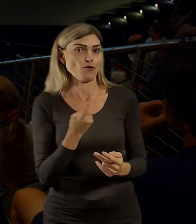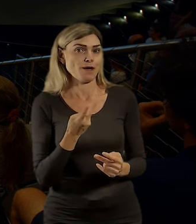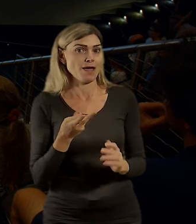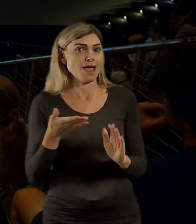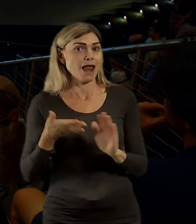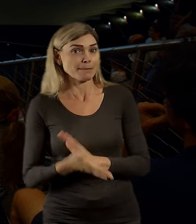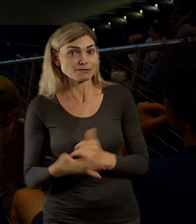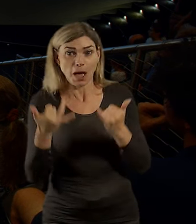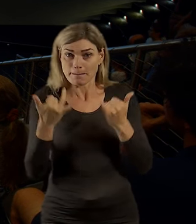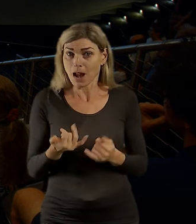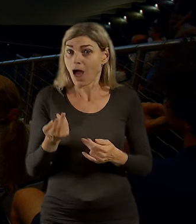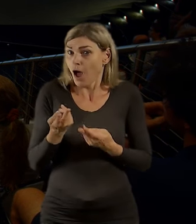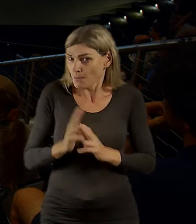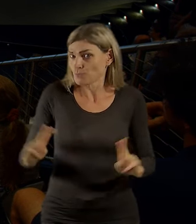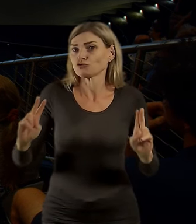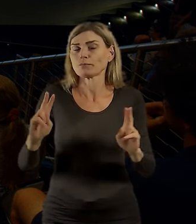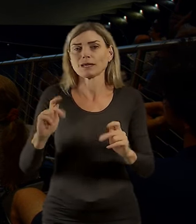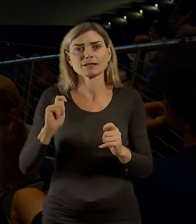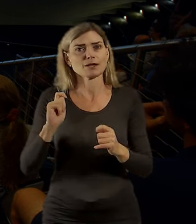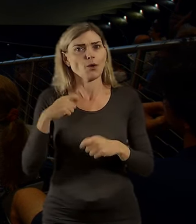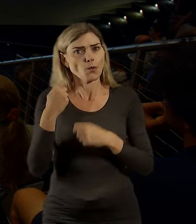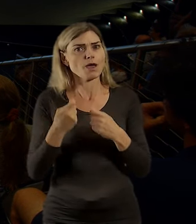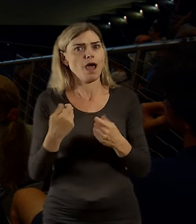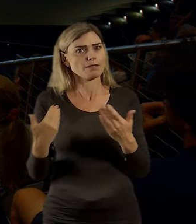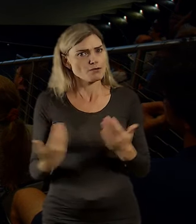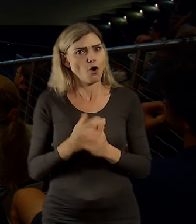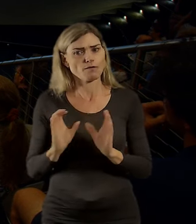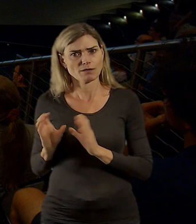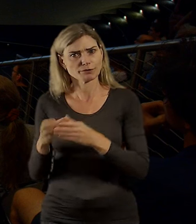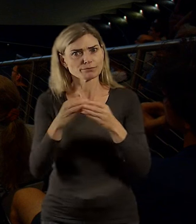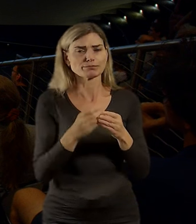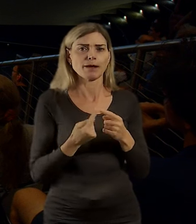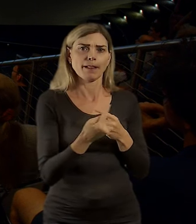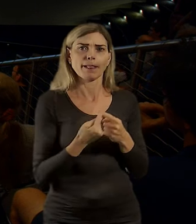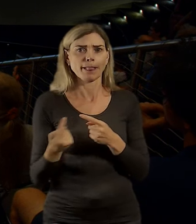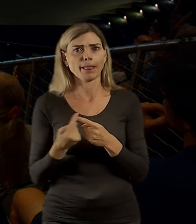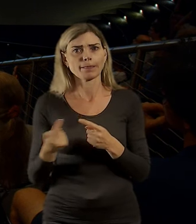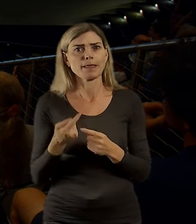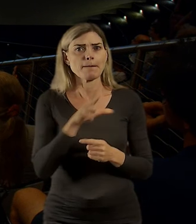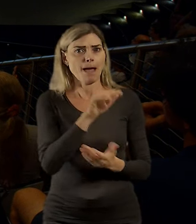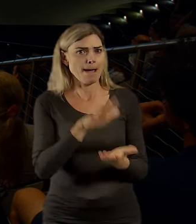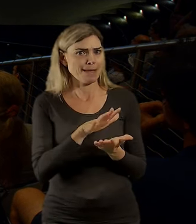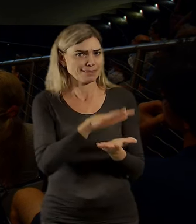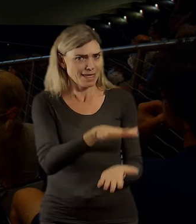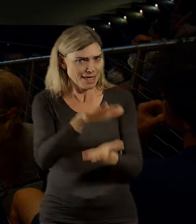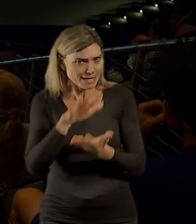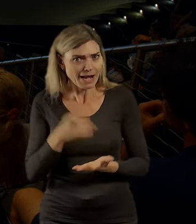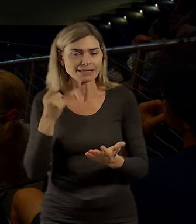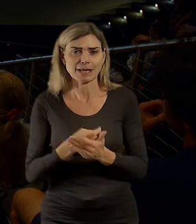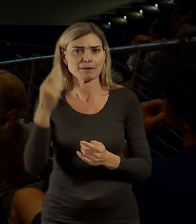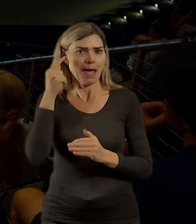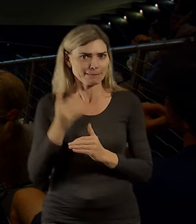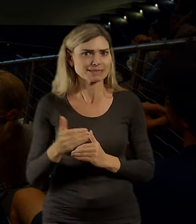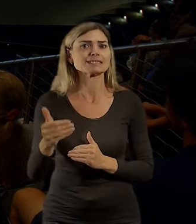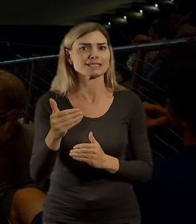-minutová a že má ty potkady teď proto, aby se to mohlo zlepšovat. Já vám moc děkuju za pozornost i za moje